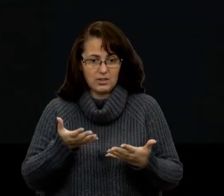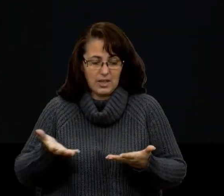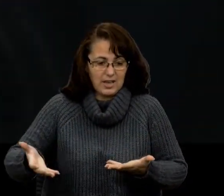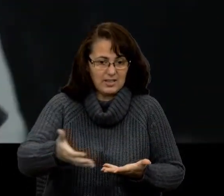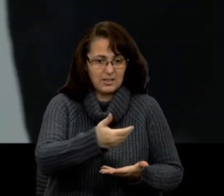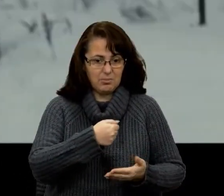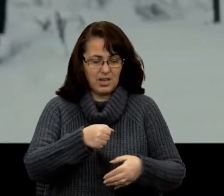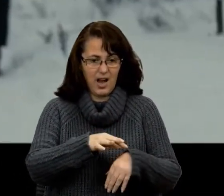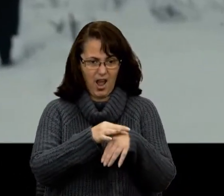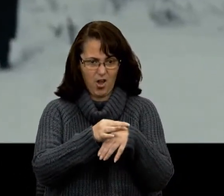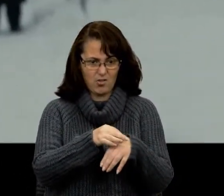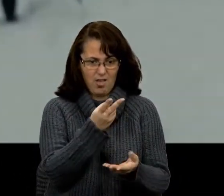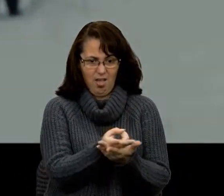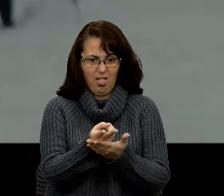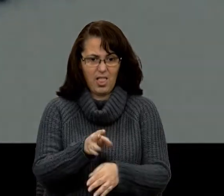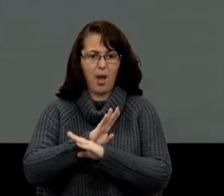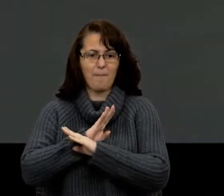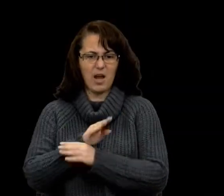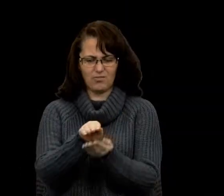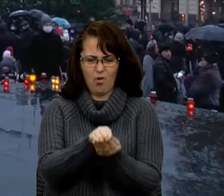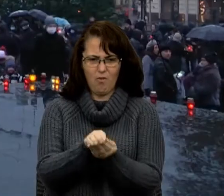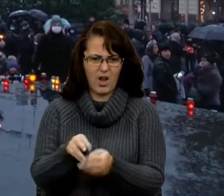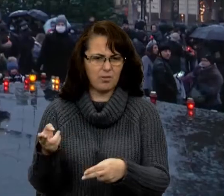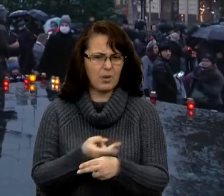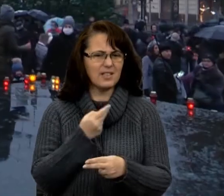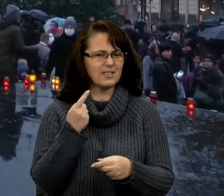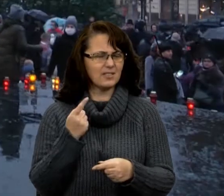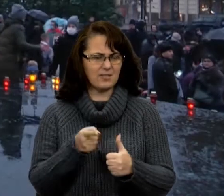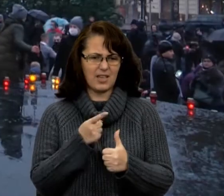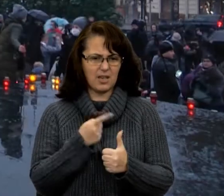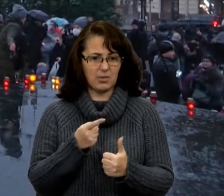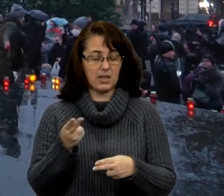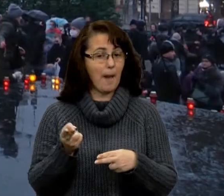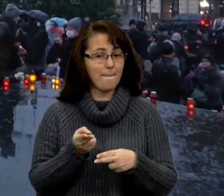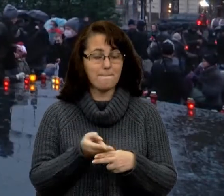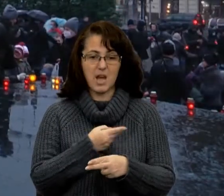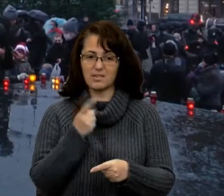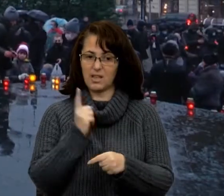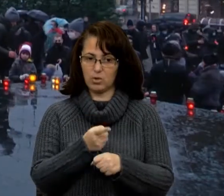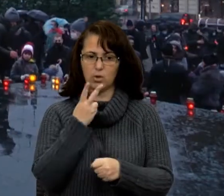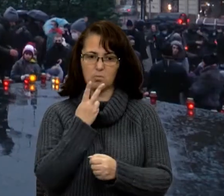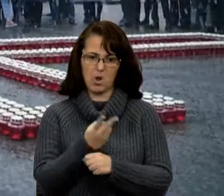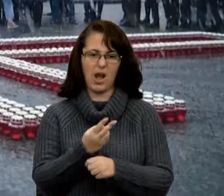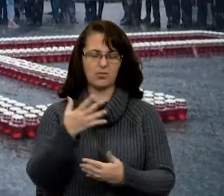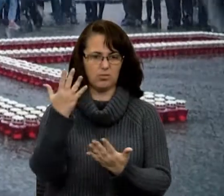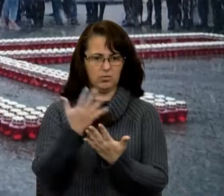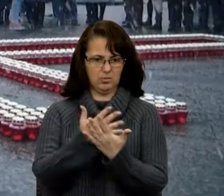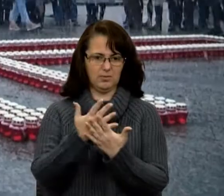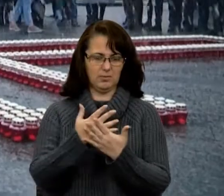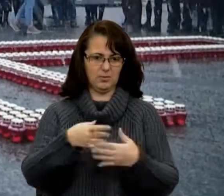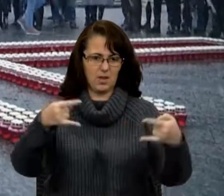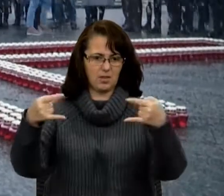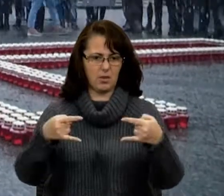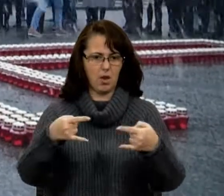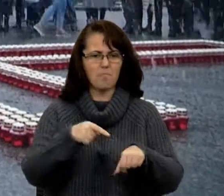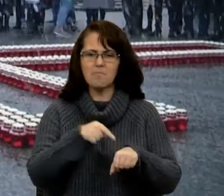тіла з вулиць, ховають безіменно, без цензури, показують з великого екрана. Ми не відчували це, але не маємо